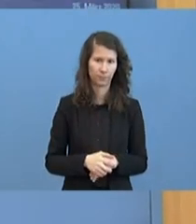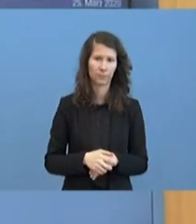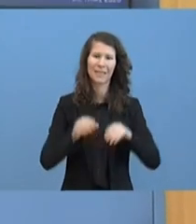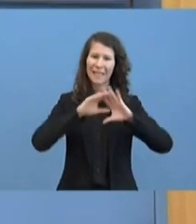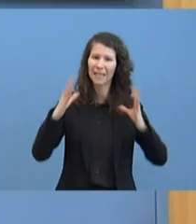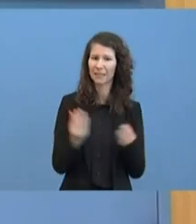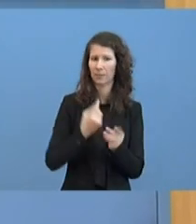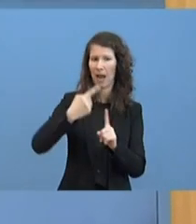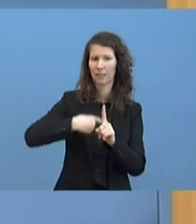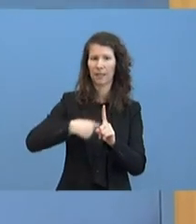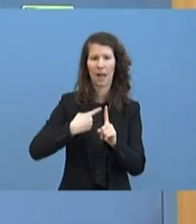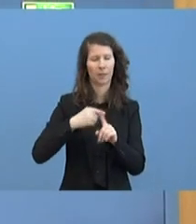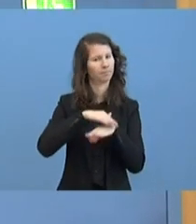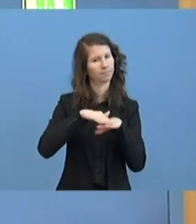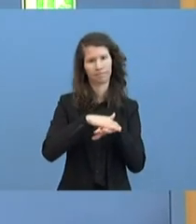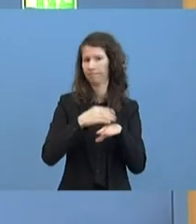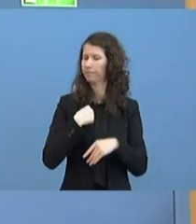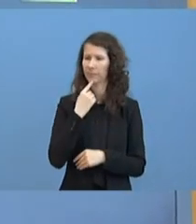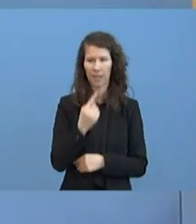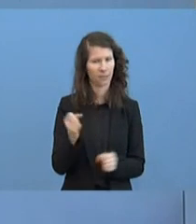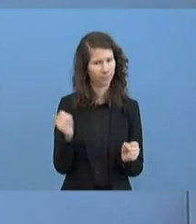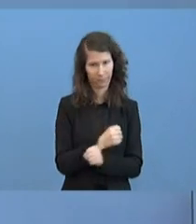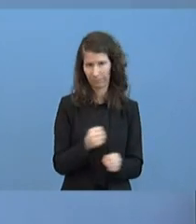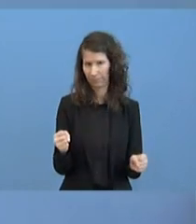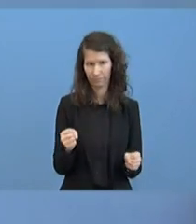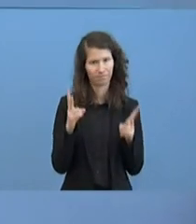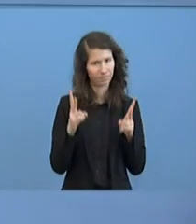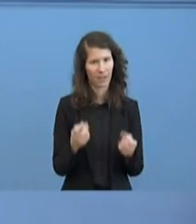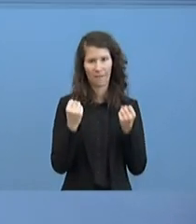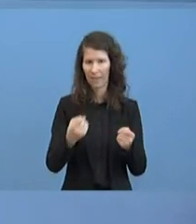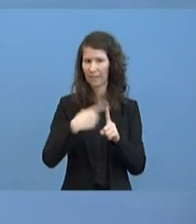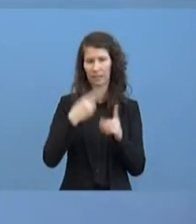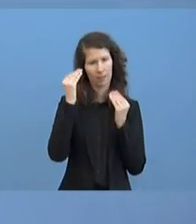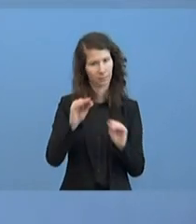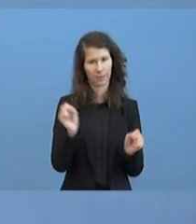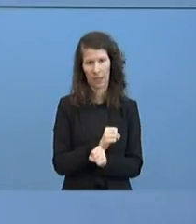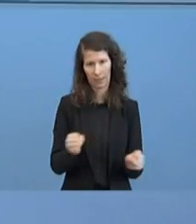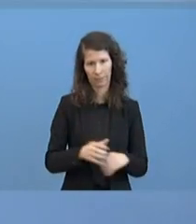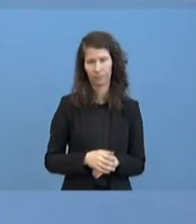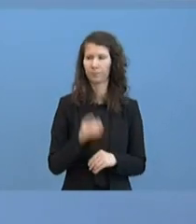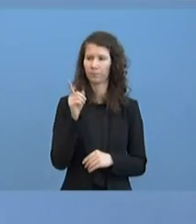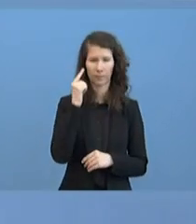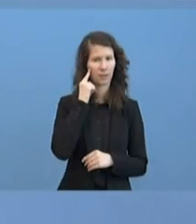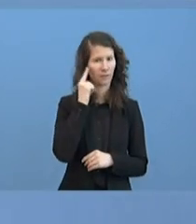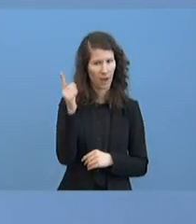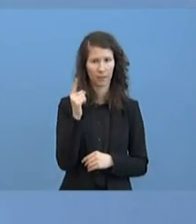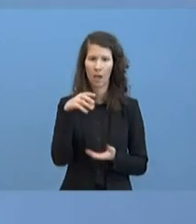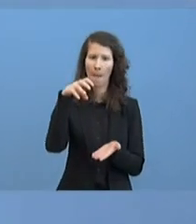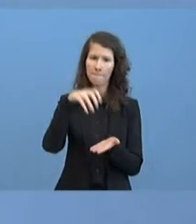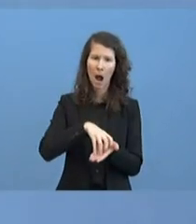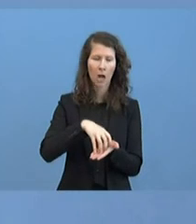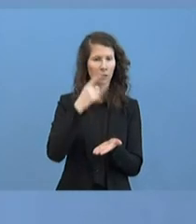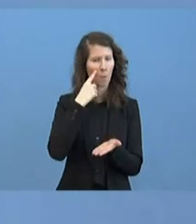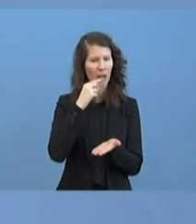um Verständnis, dass wir da jetzt keine abschließende Zahl zu nennen können. Ich meine, wie Sie wissen, der Markt ist extrem und